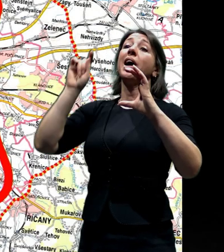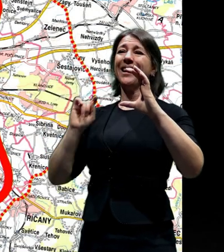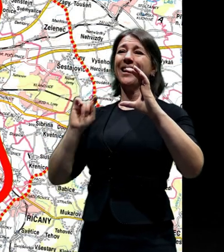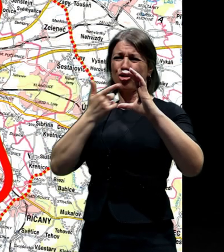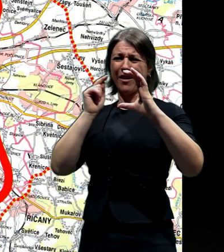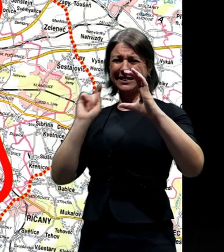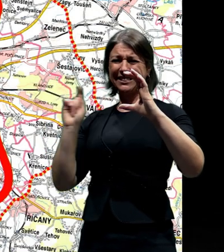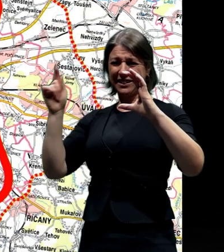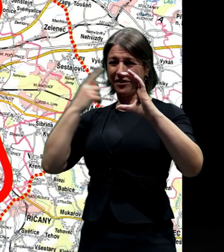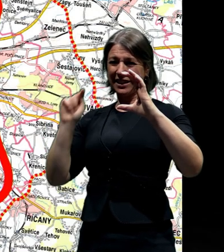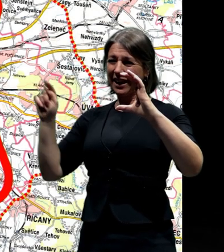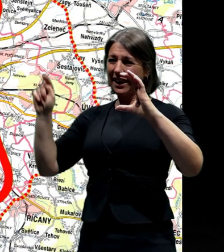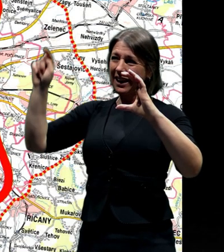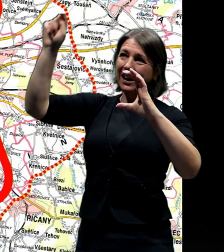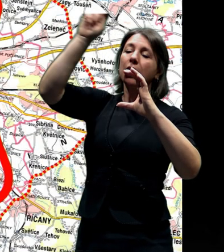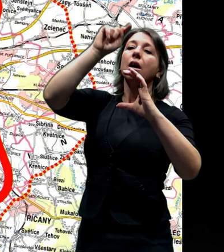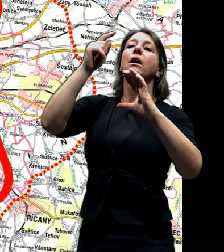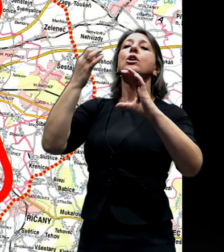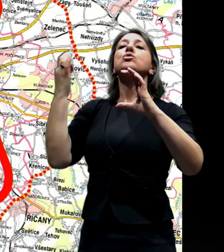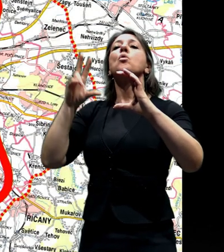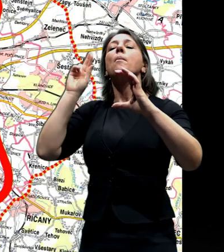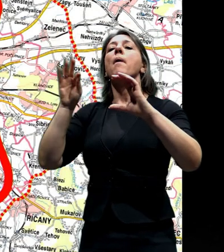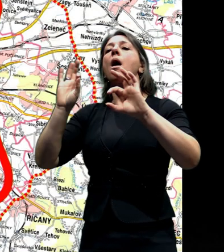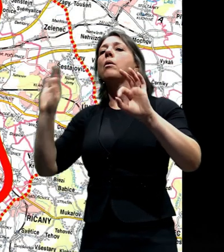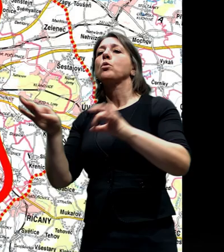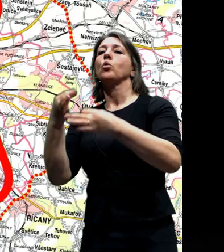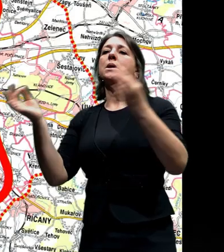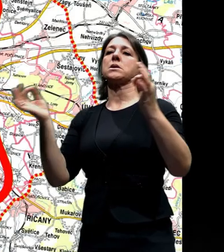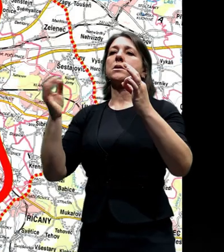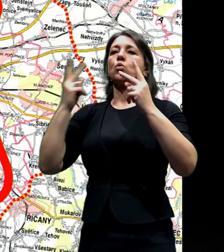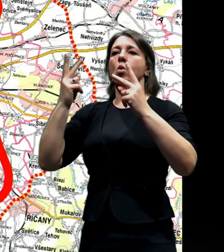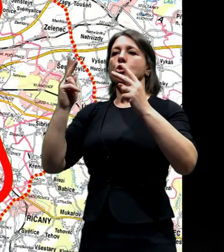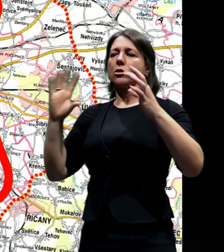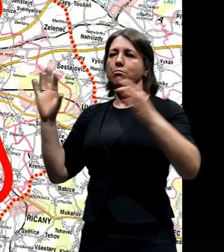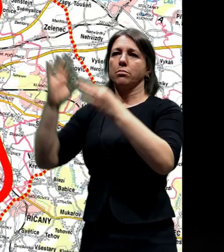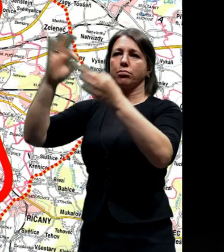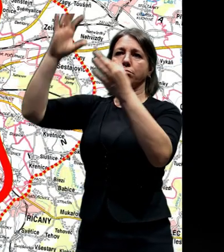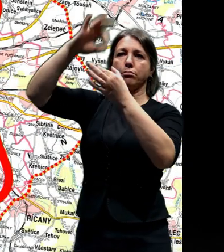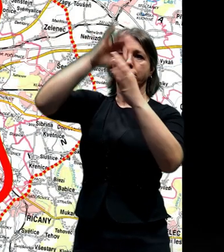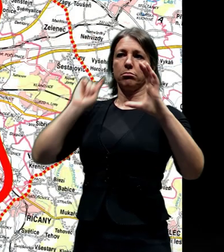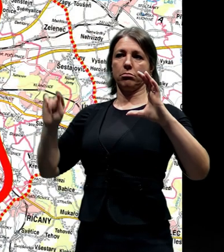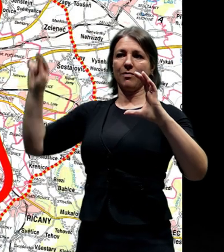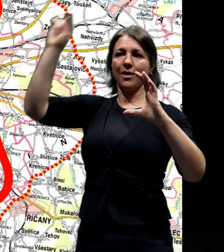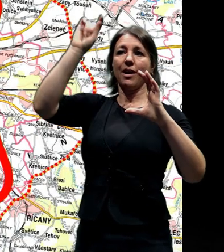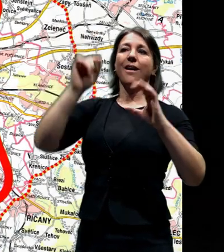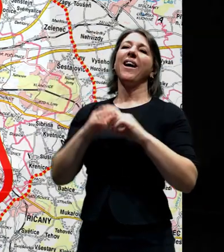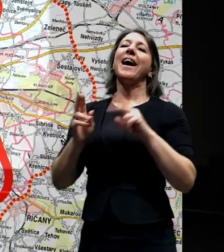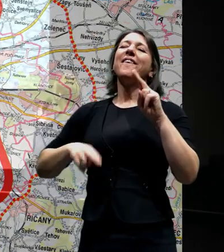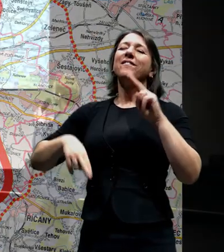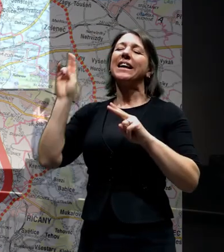sídla a ekonomické aktivity. Asi v současné době nejdále je příprava té